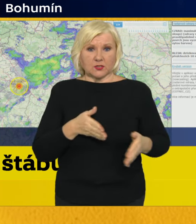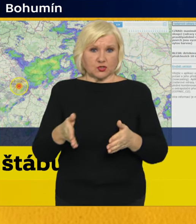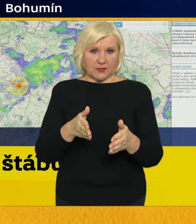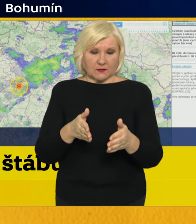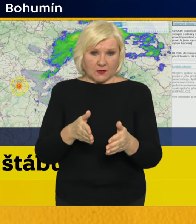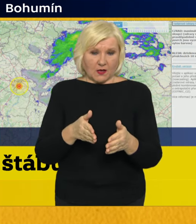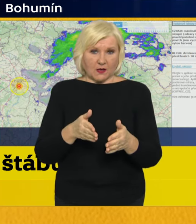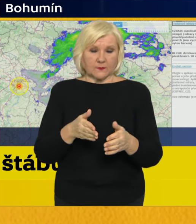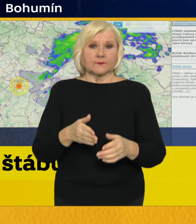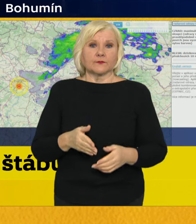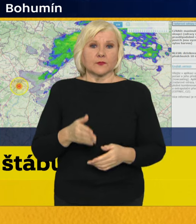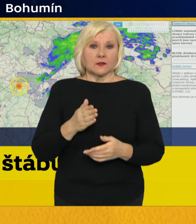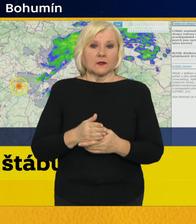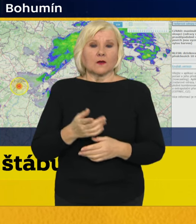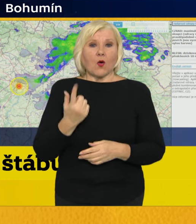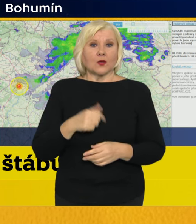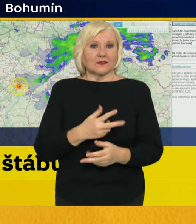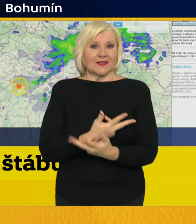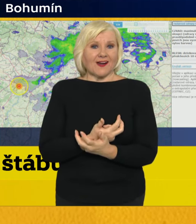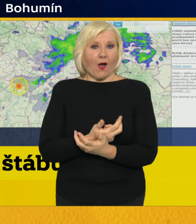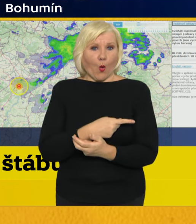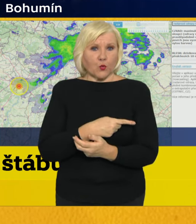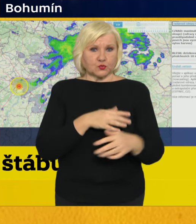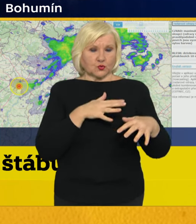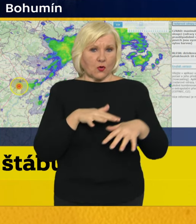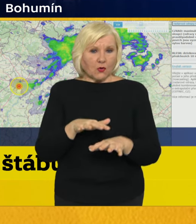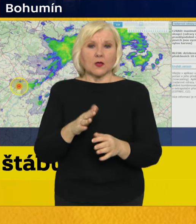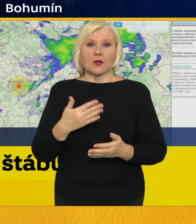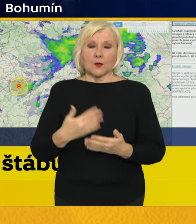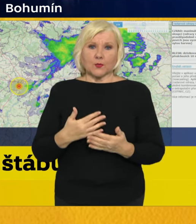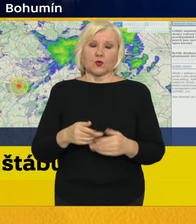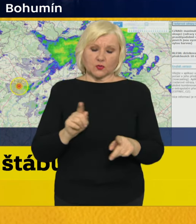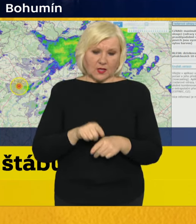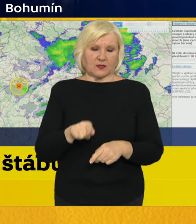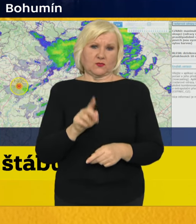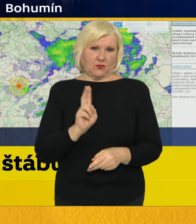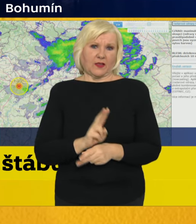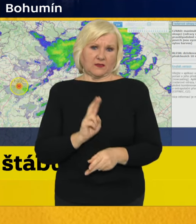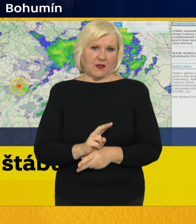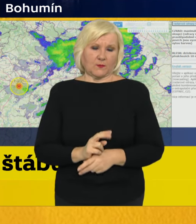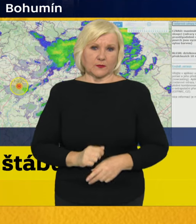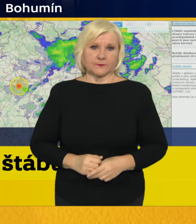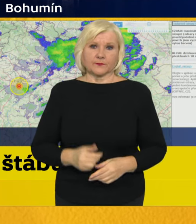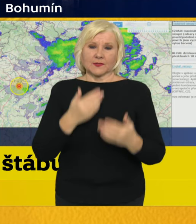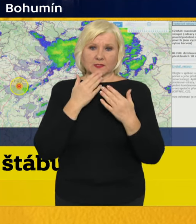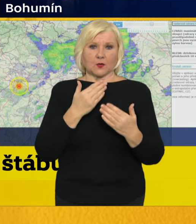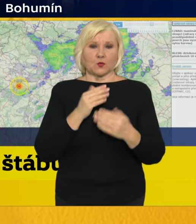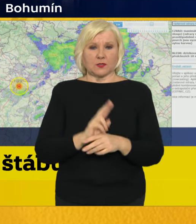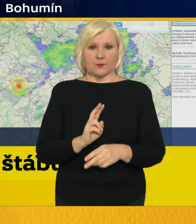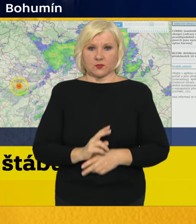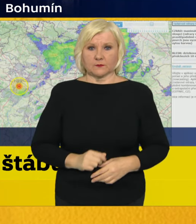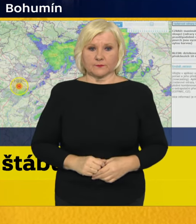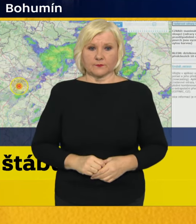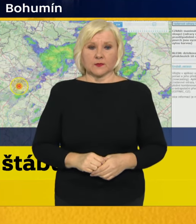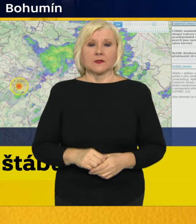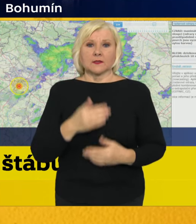přichází z rakouské strany a proto i bedlivě sledujeme. Díky za pozornost. Tak, děkuji